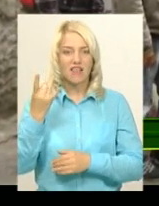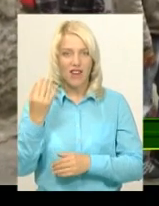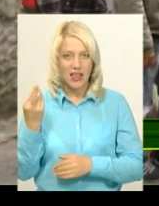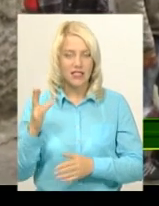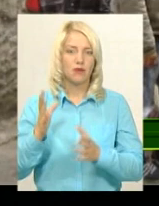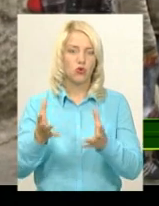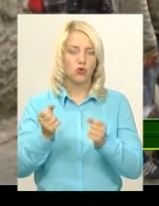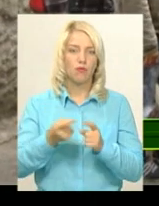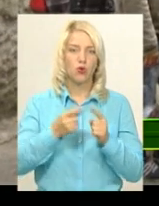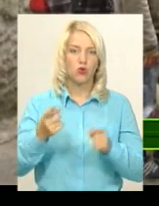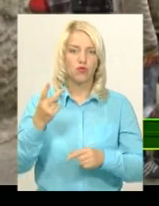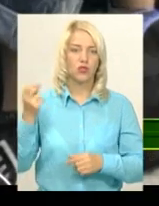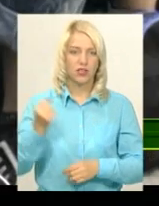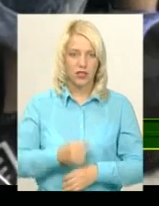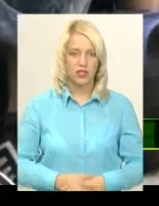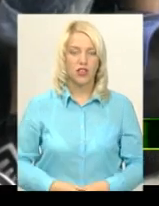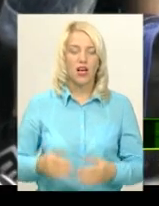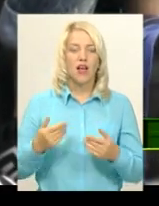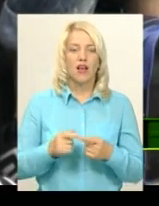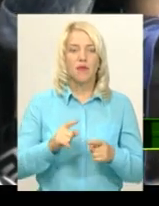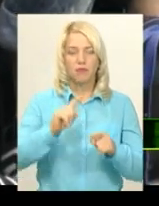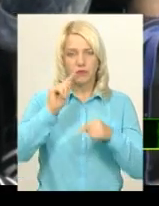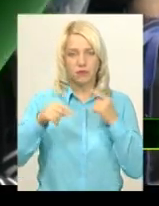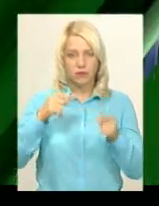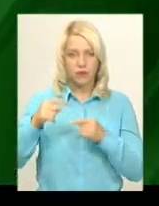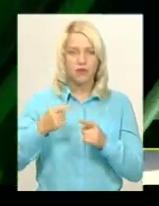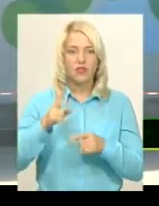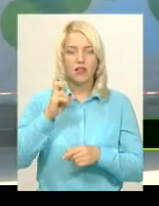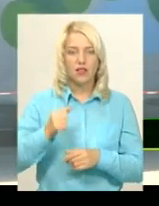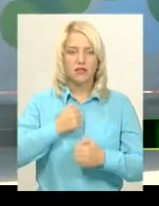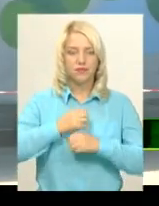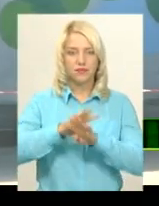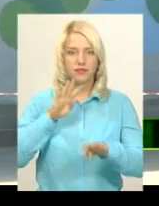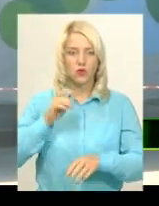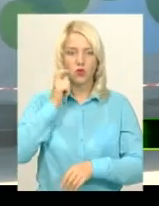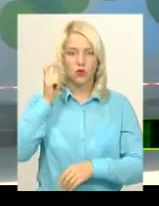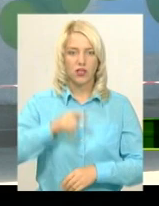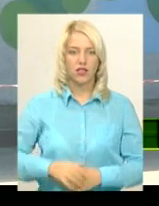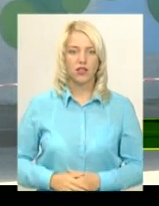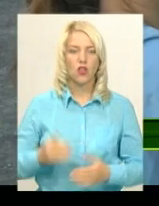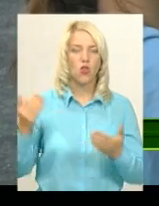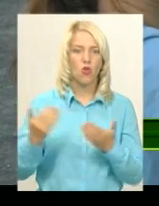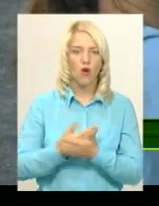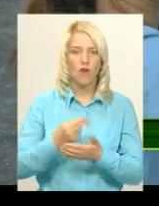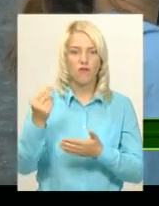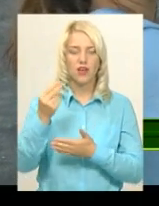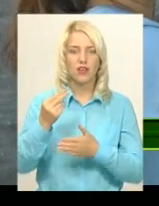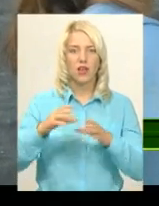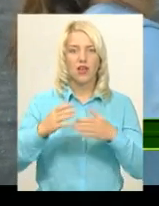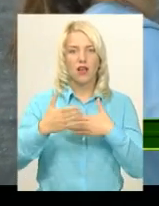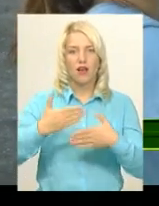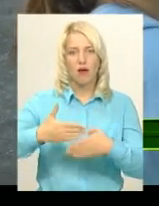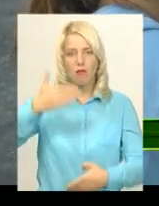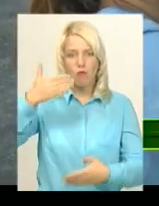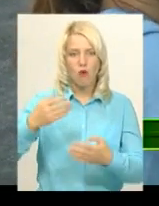приземників з області цієї осені поповнять лави Збройних сил України. Новий мурал малюють учні Хмельницького училища номер 25.